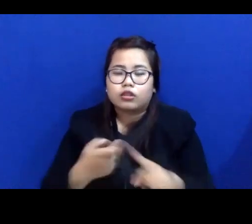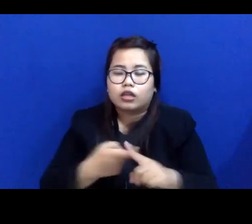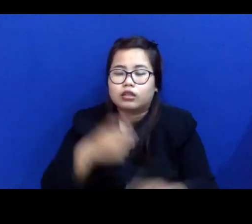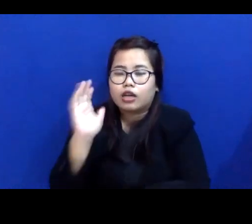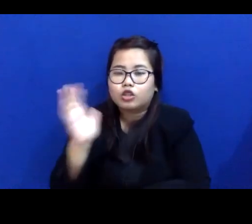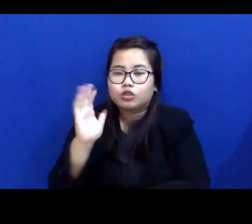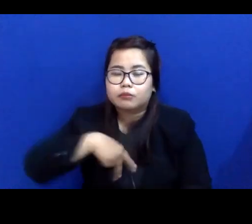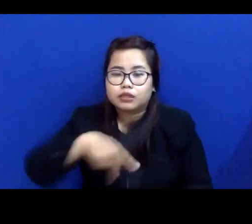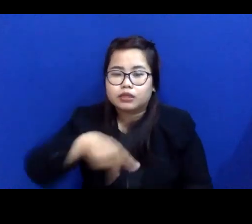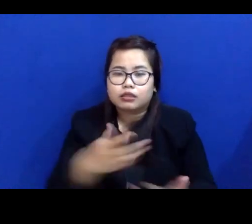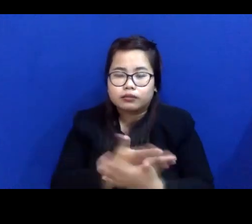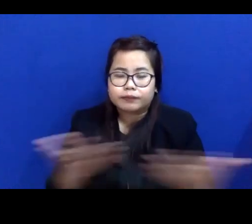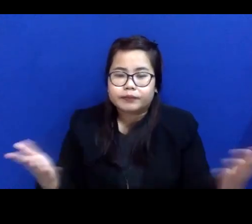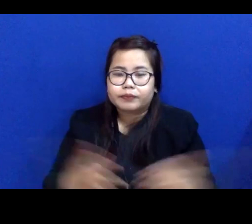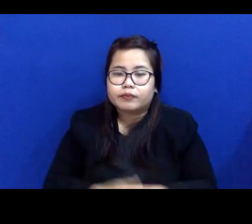-peserta.